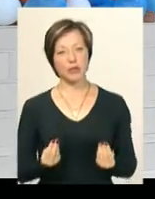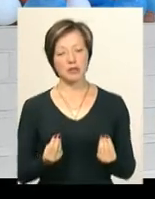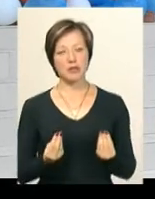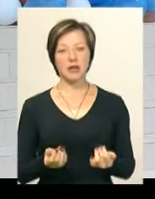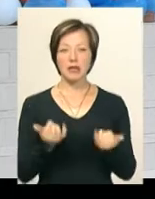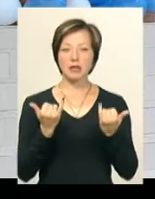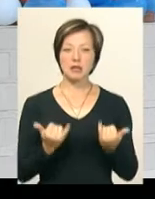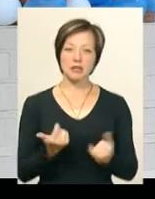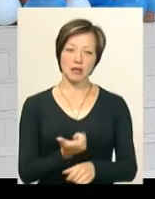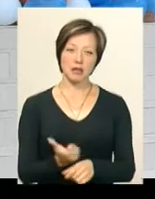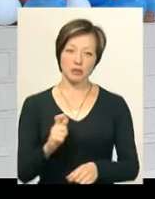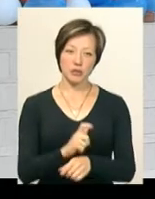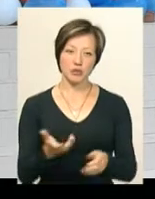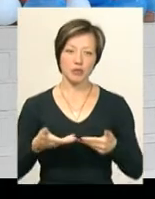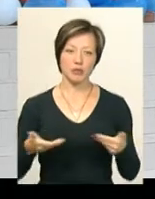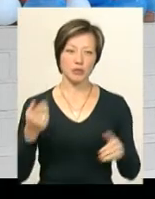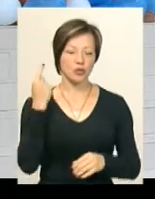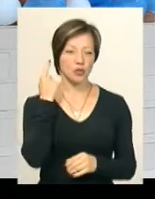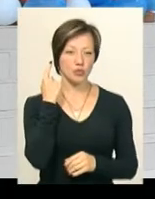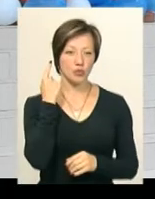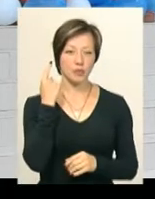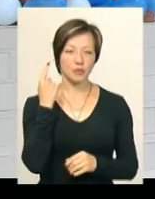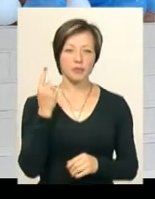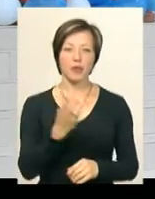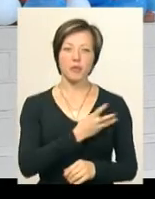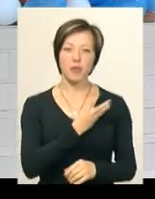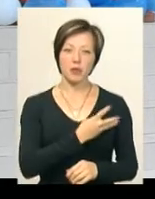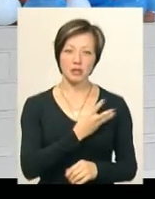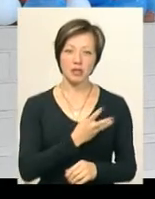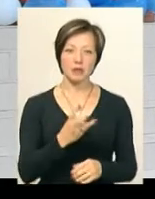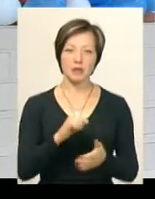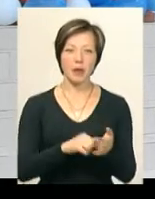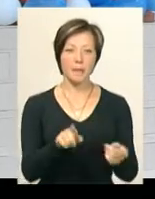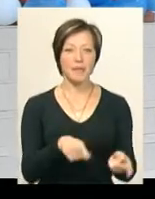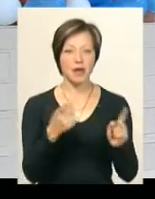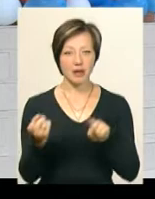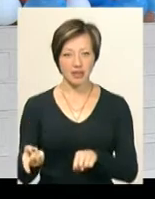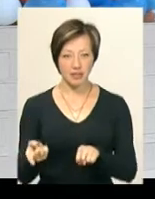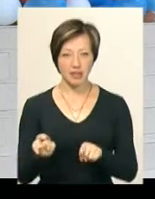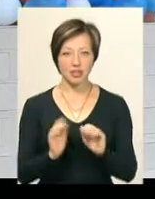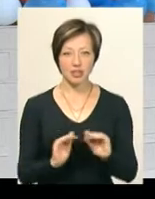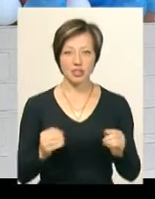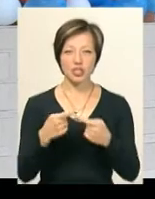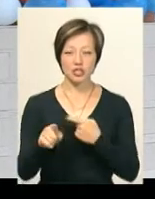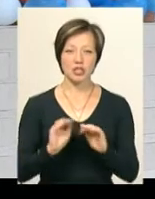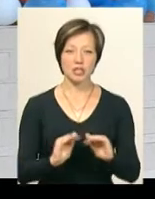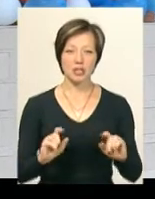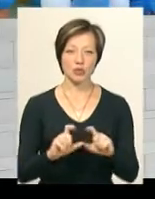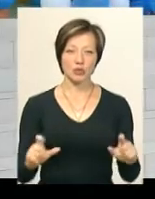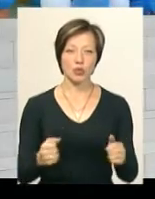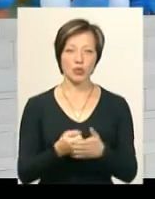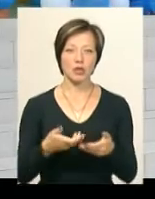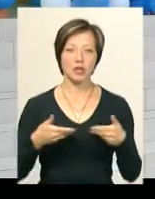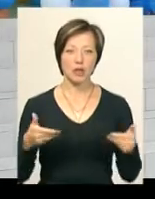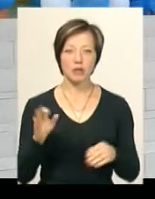Зараз більше ми чуємо побажань з приводу переведення з інших садочків до нас.